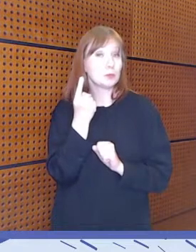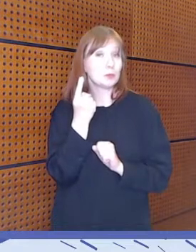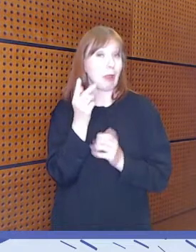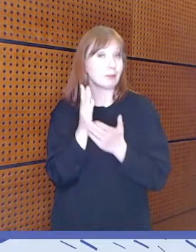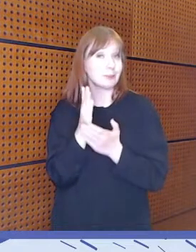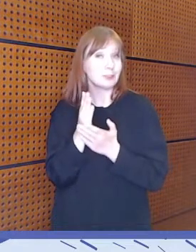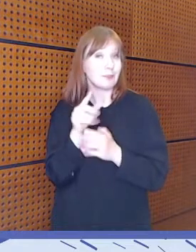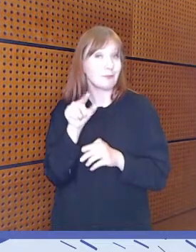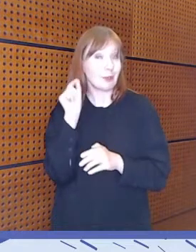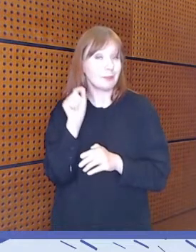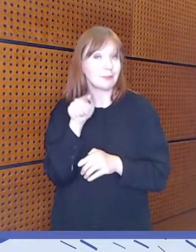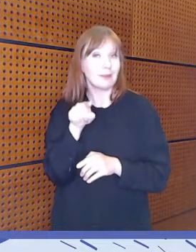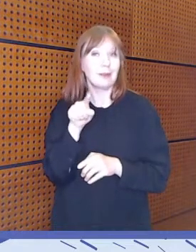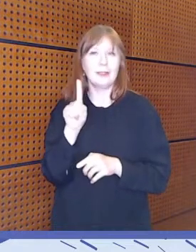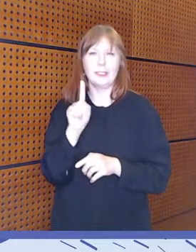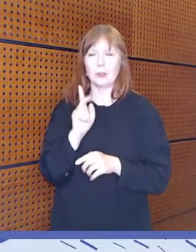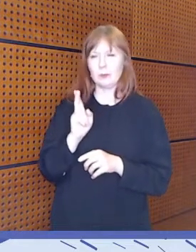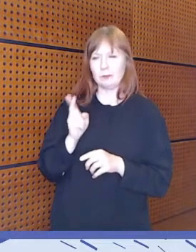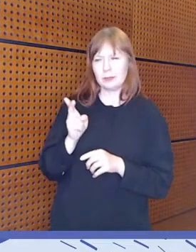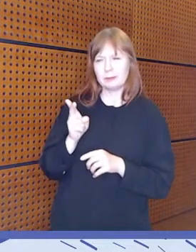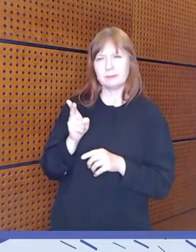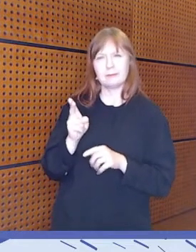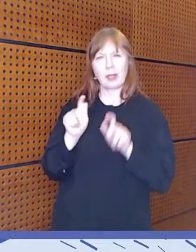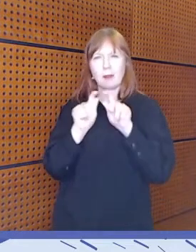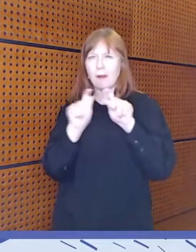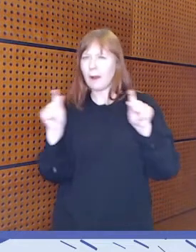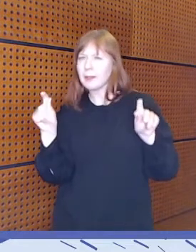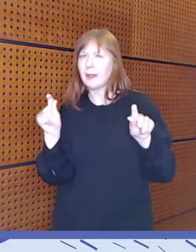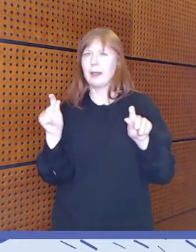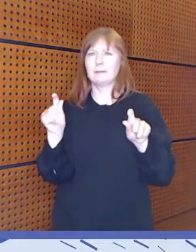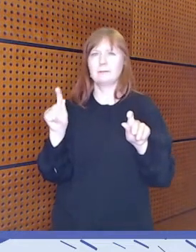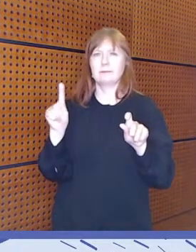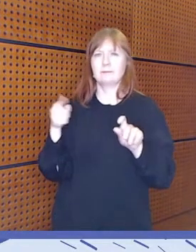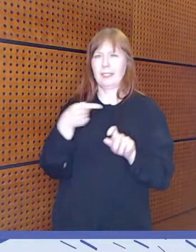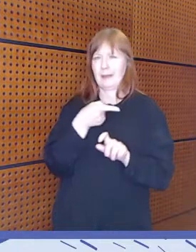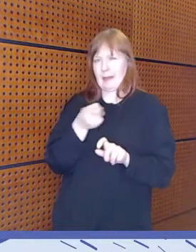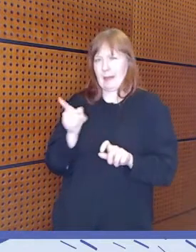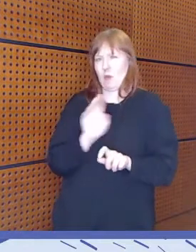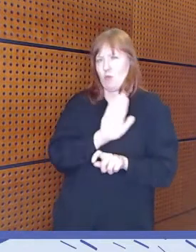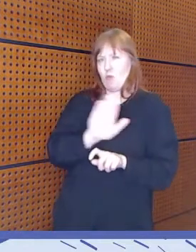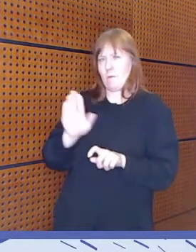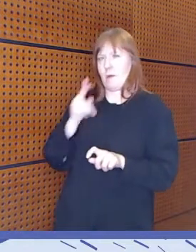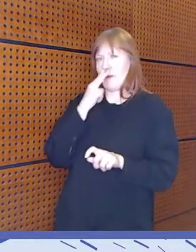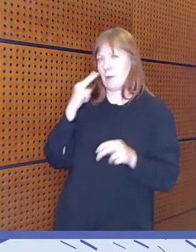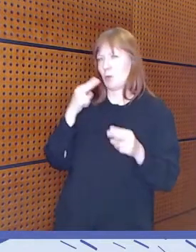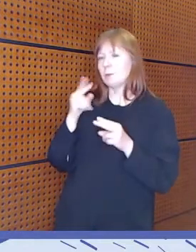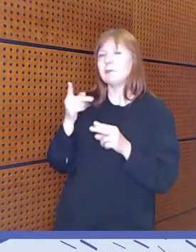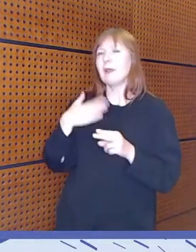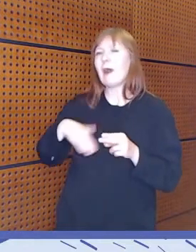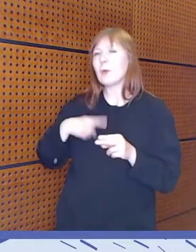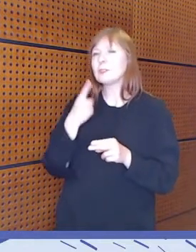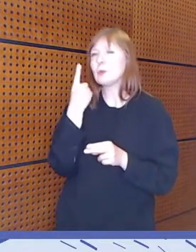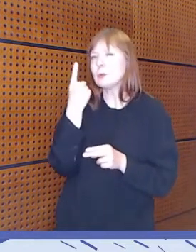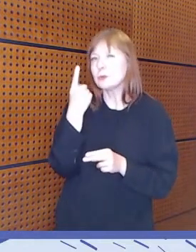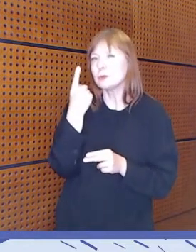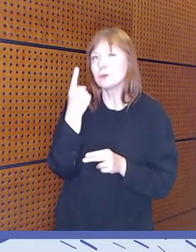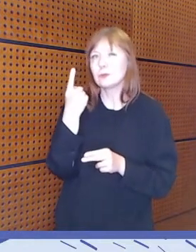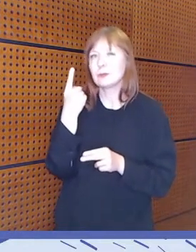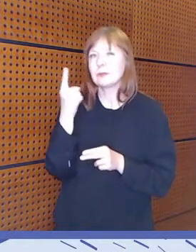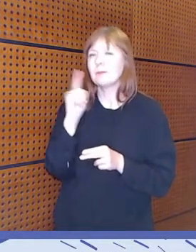aihe omasta näkökulmasta, niin minkä te